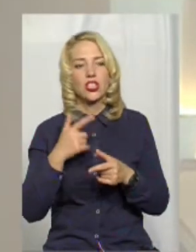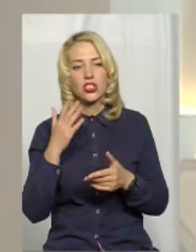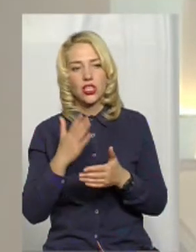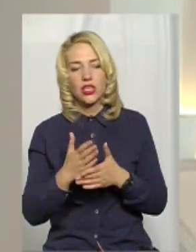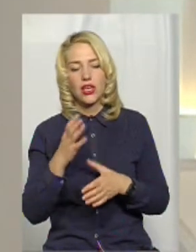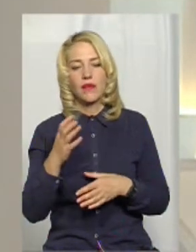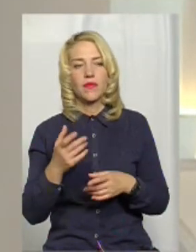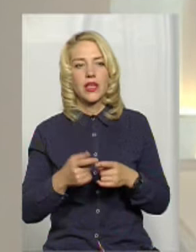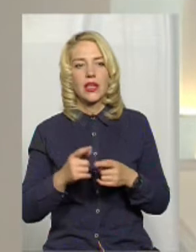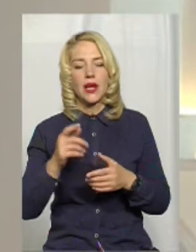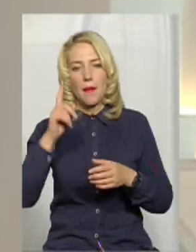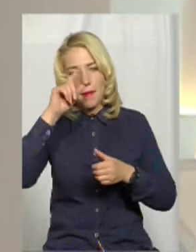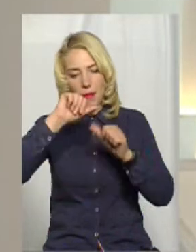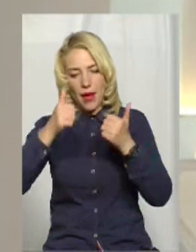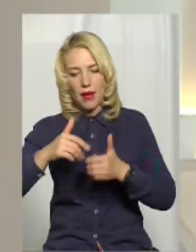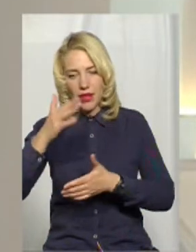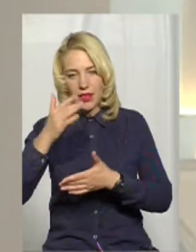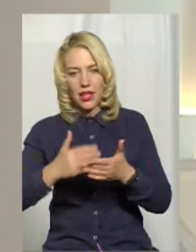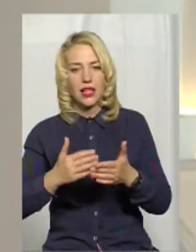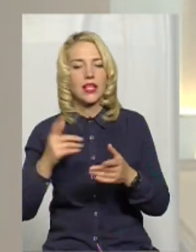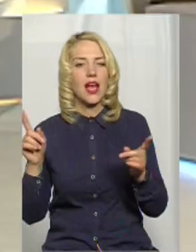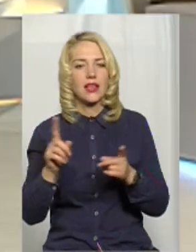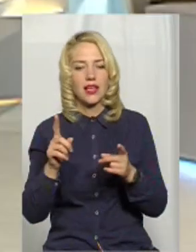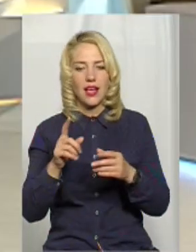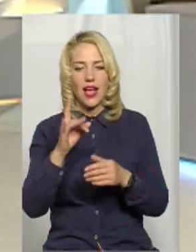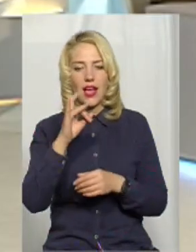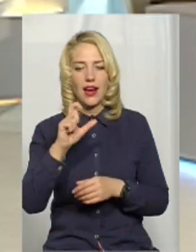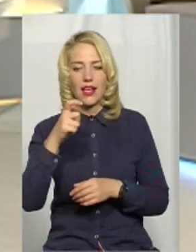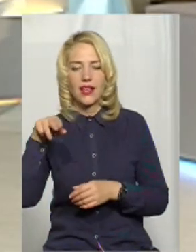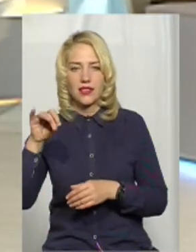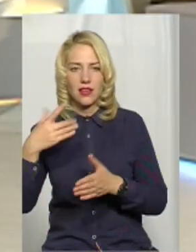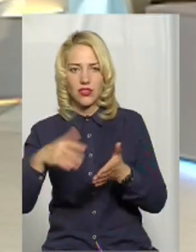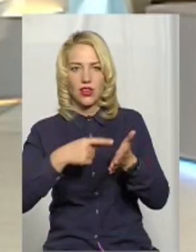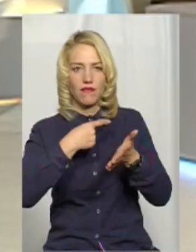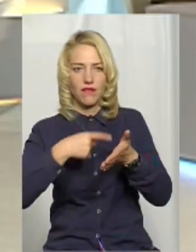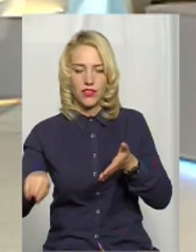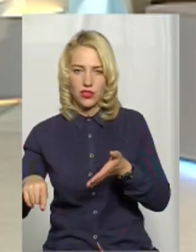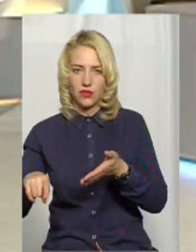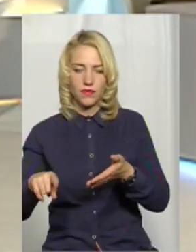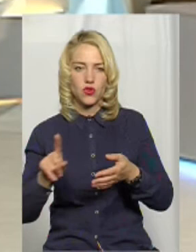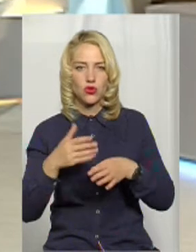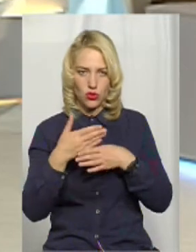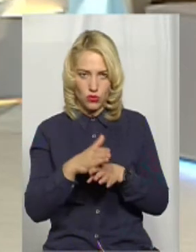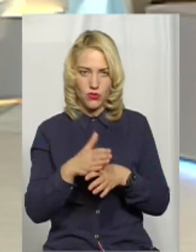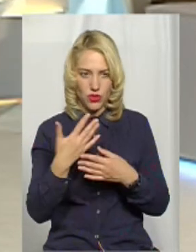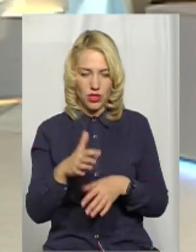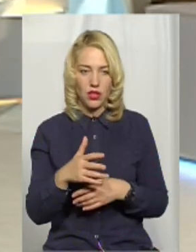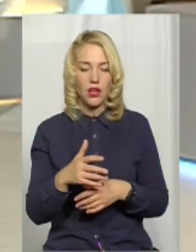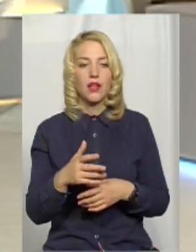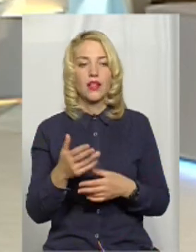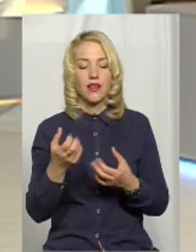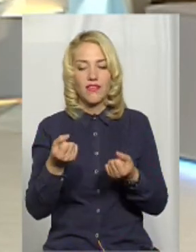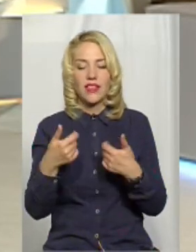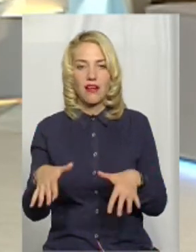вилучені з реєстру з тих чи інших причин? Зруйновані, втратили предмет охорони? Є, на жаль, є.